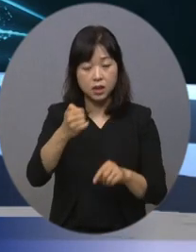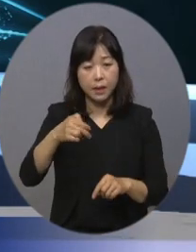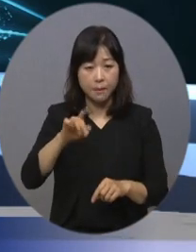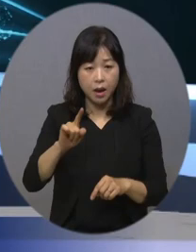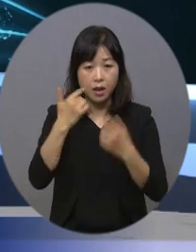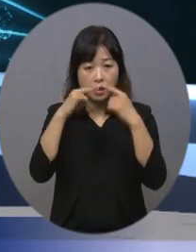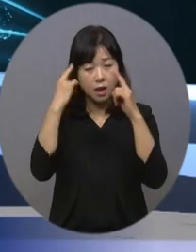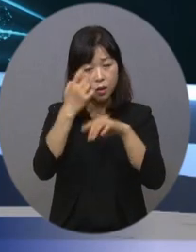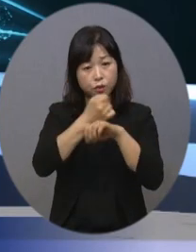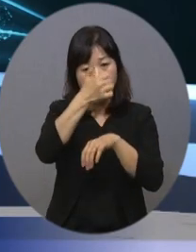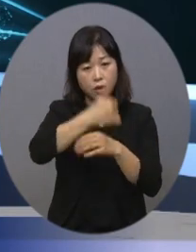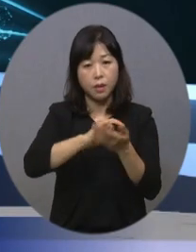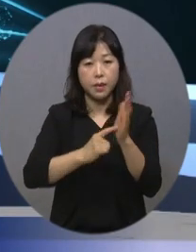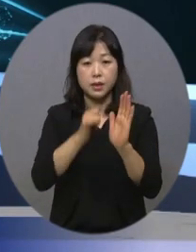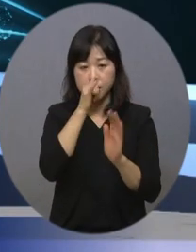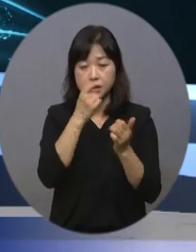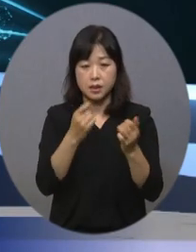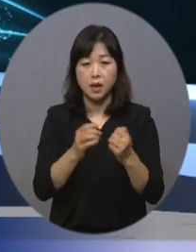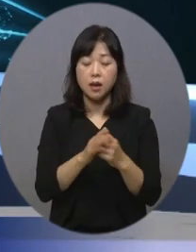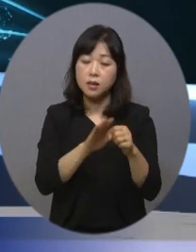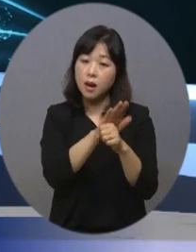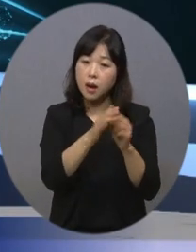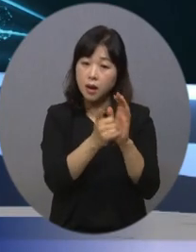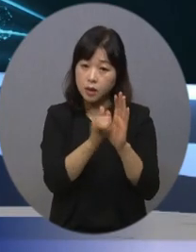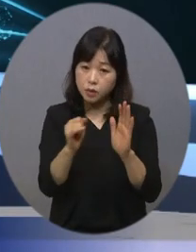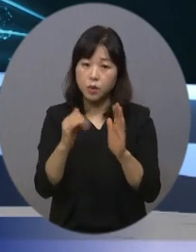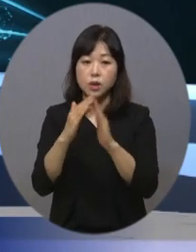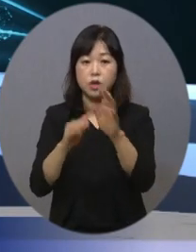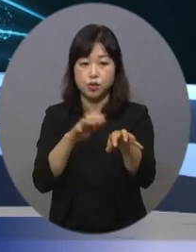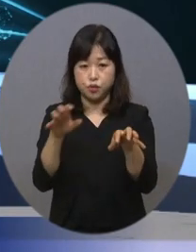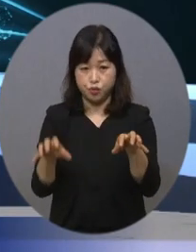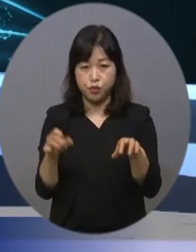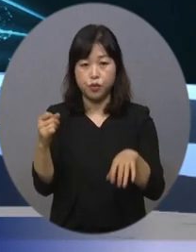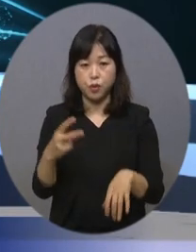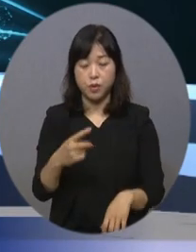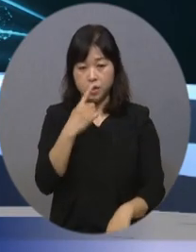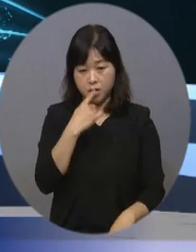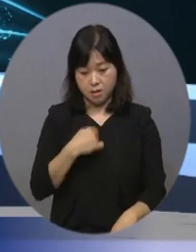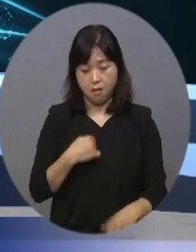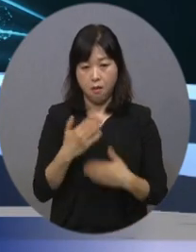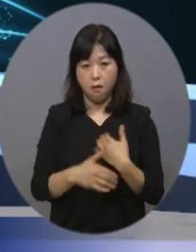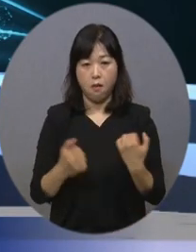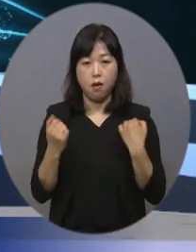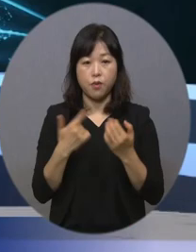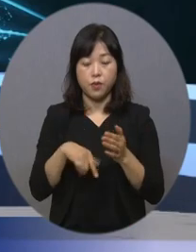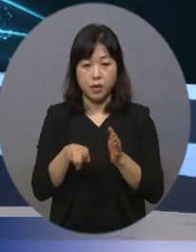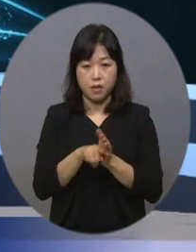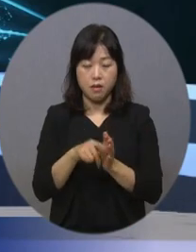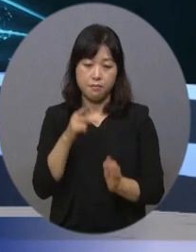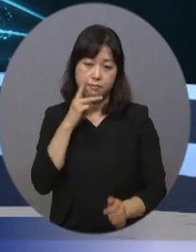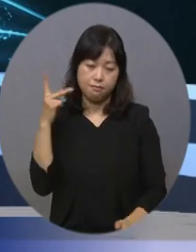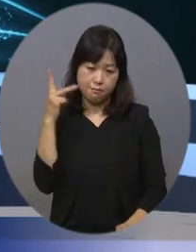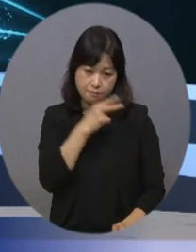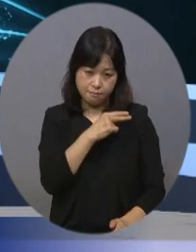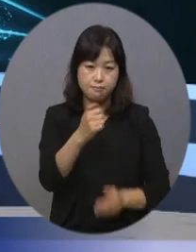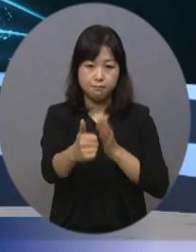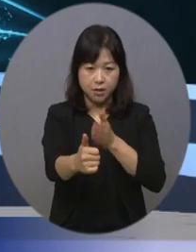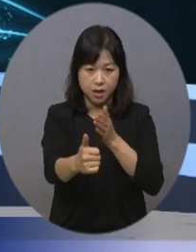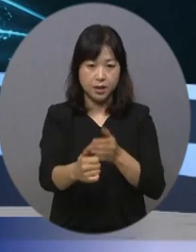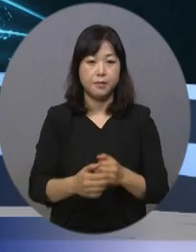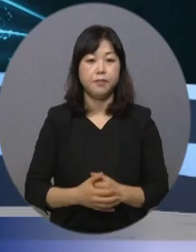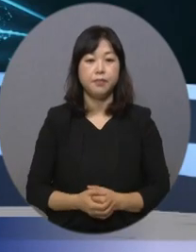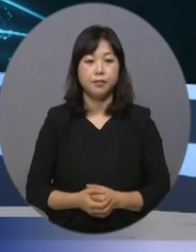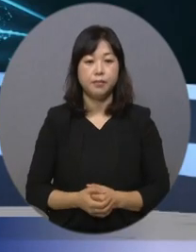결과 밝혀졌습니다. 사랑하는 가족과 이웃, 무엇보다도 나 자신의 건강을 위해 노담 어떨까요?